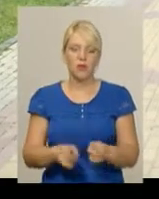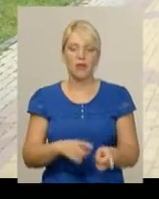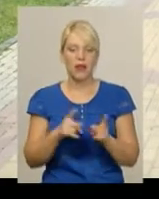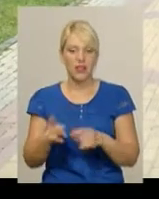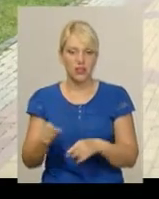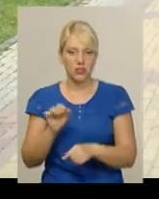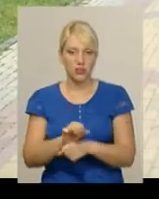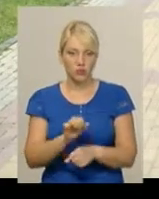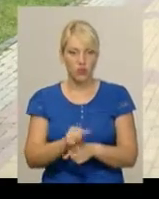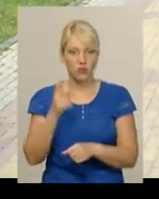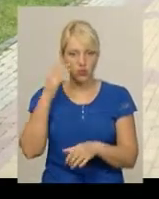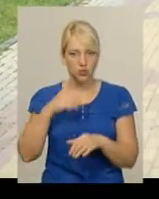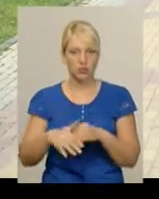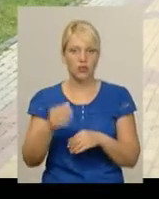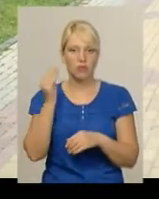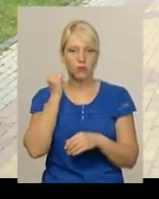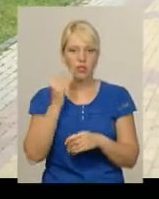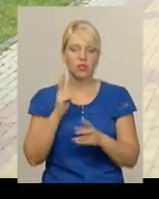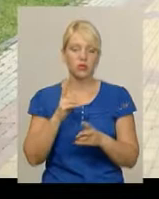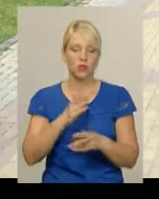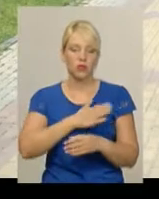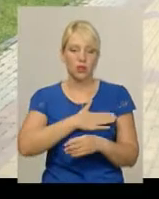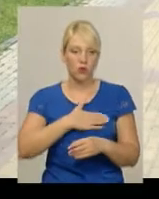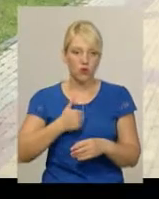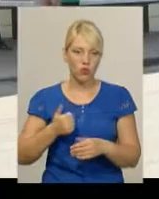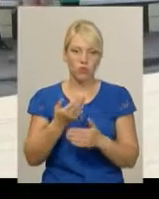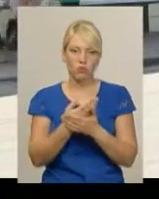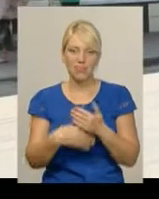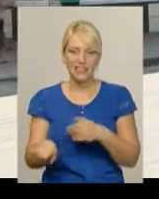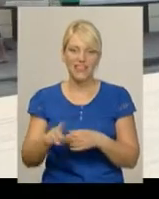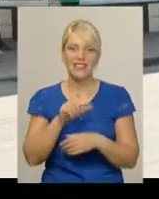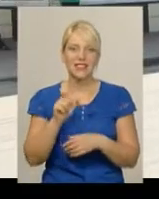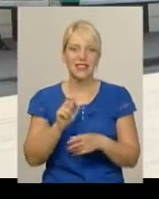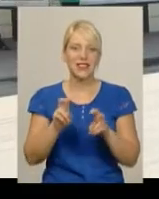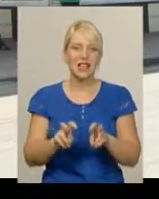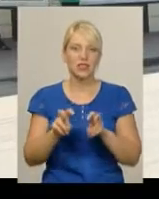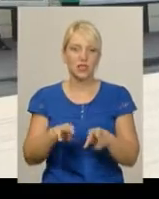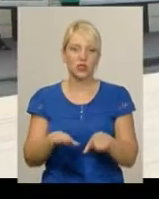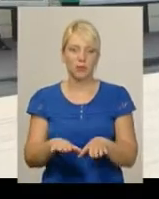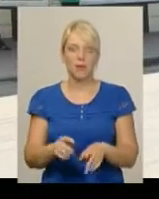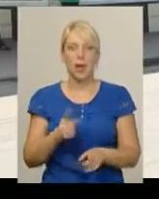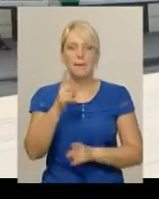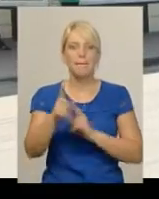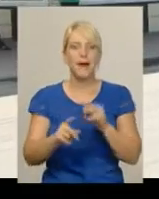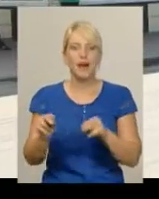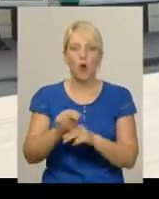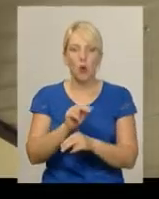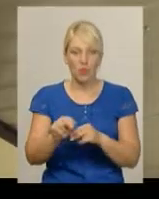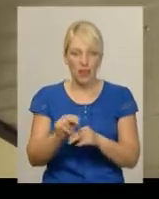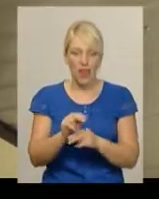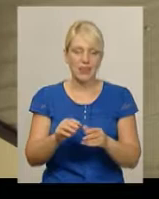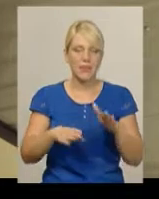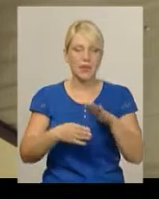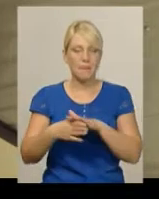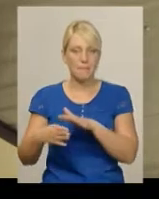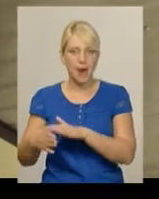І теж тут буде зрозуміла позиція також підприємця, якщо він не захоче піти з насидженого місця. Переобладнання мафів, яке зараз триває, відбувається за рахунок